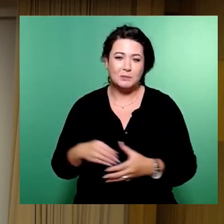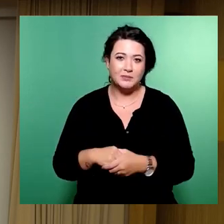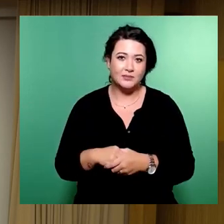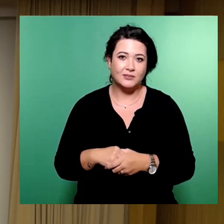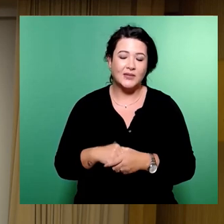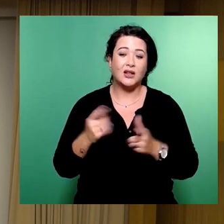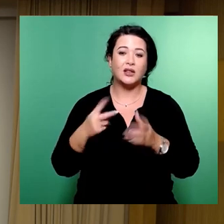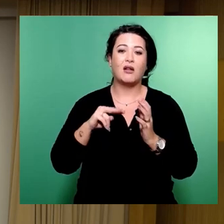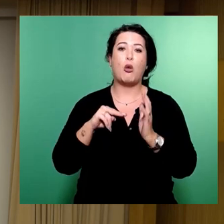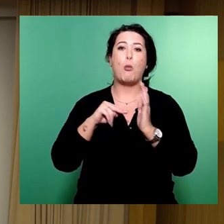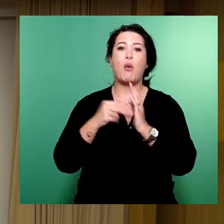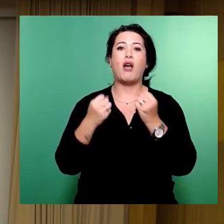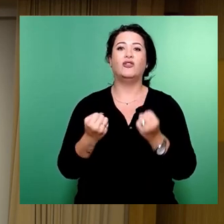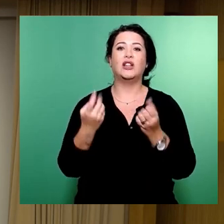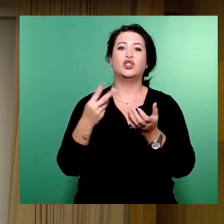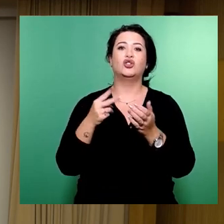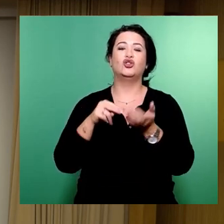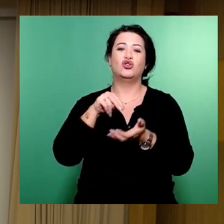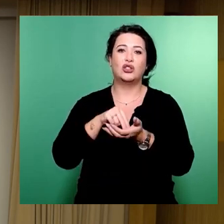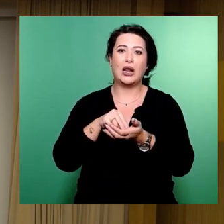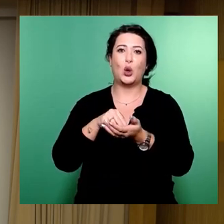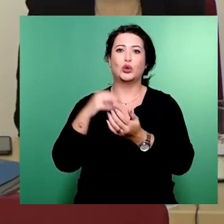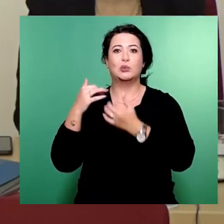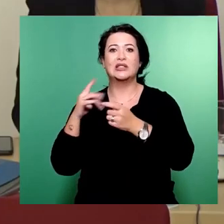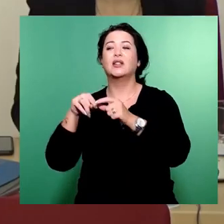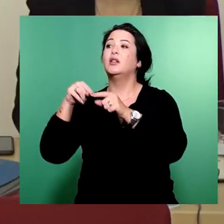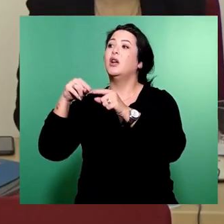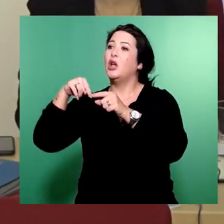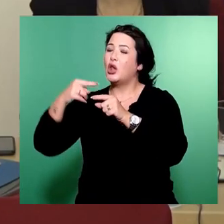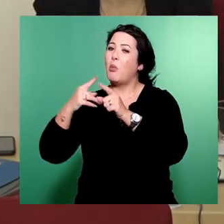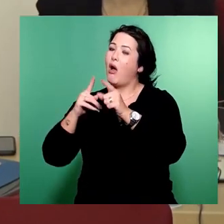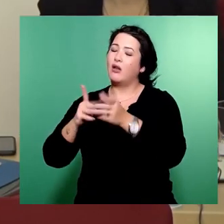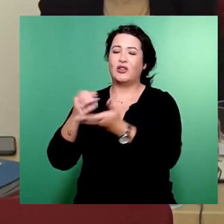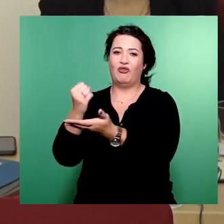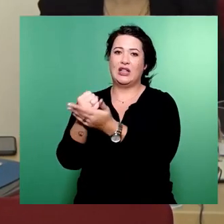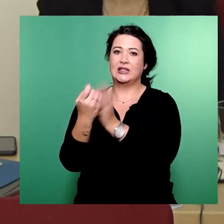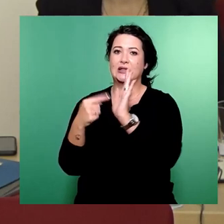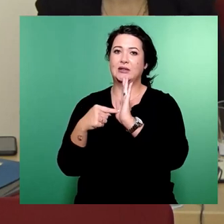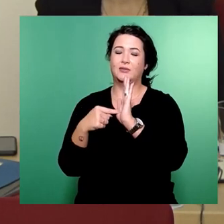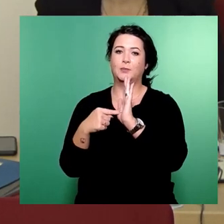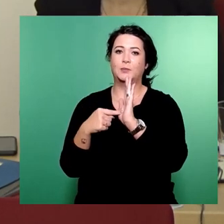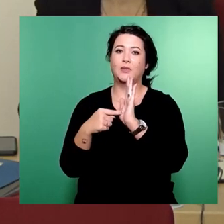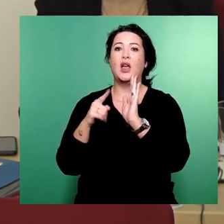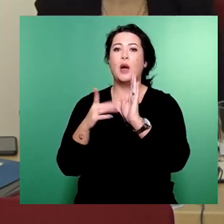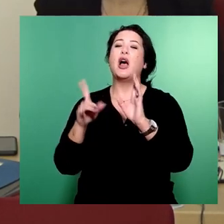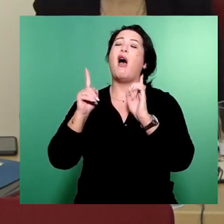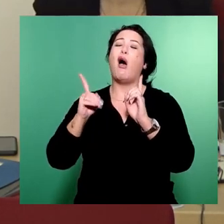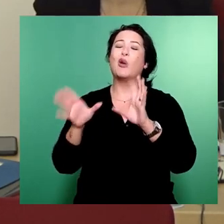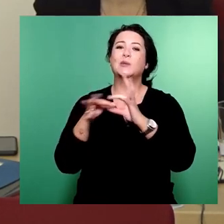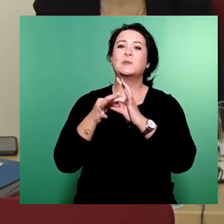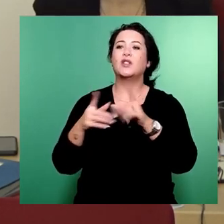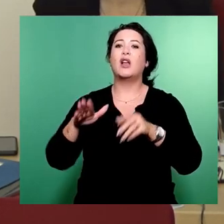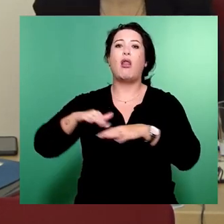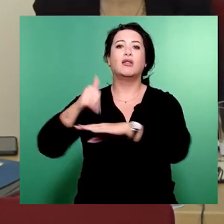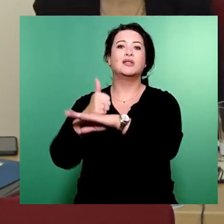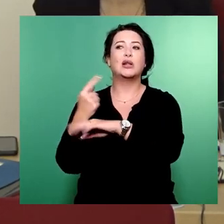Planfeststellungsbeschluss wir ja dann überhaupt in die Lage bekommen, erstmal Baurecht zu erhalten. Wie gesagt, es hängt sehr stark davon ab, ob jetzt die Landesdirektion